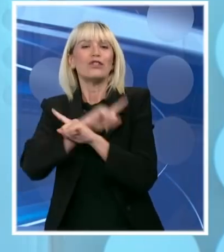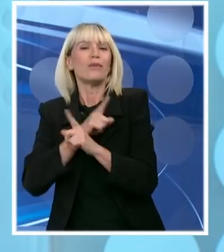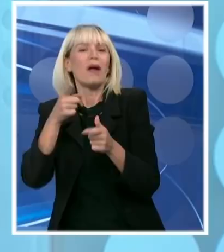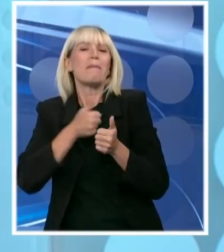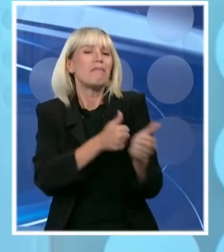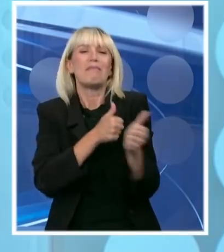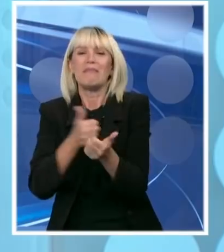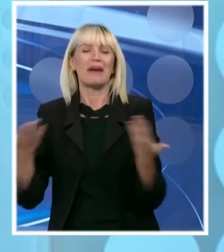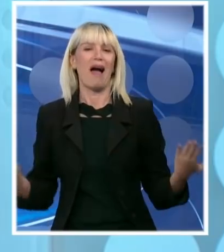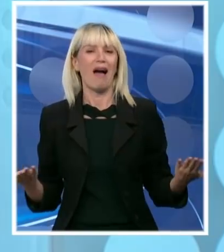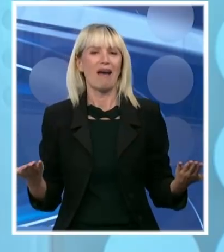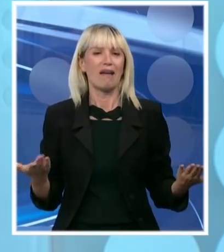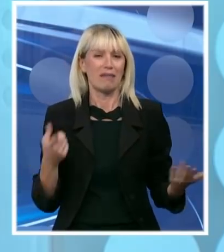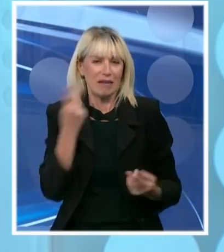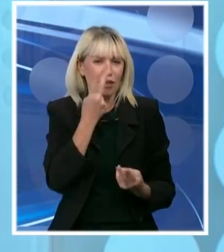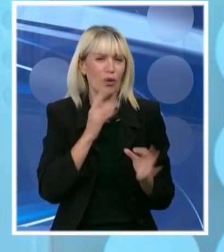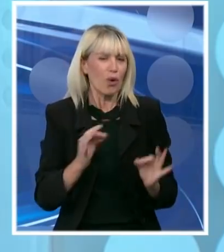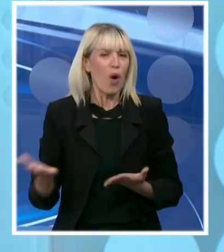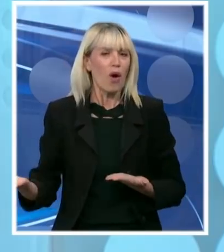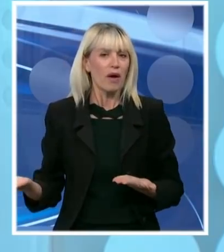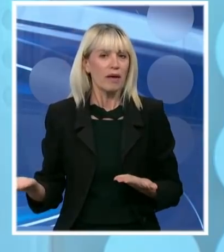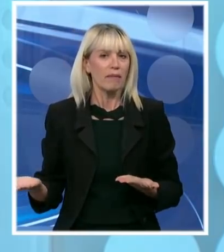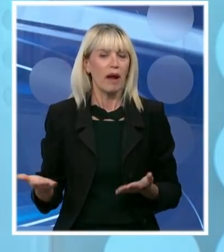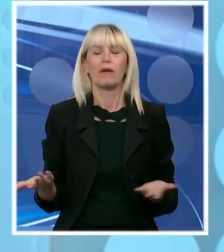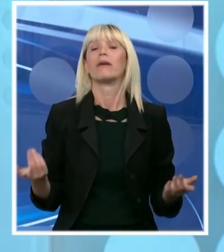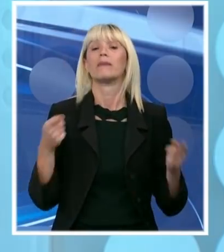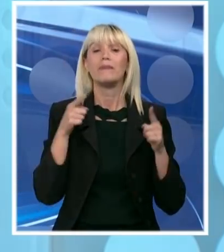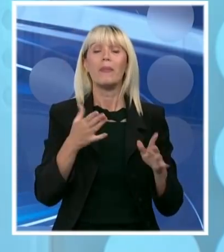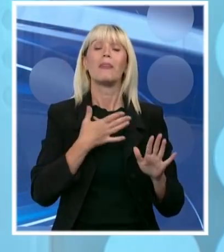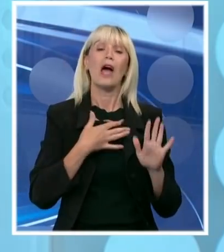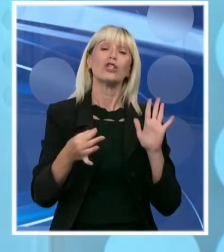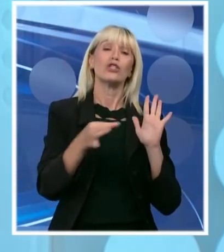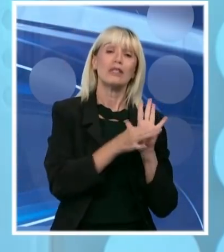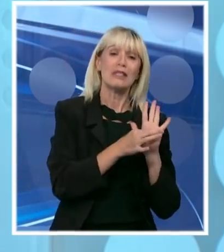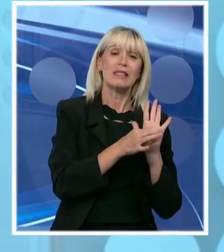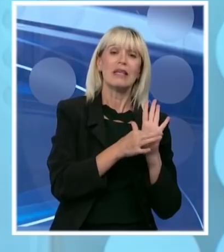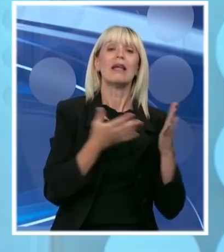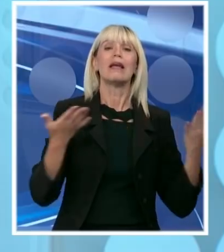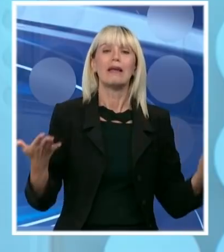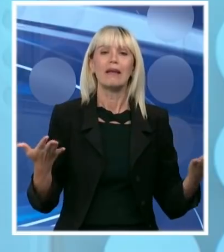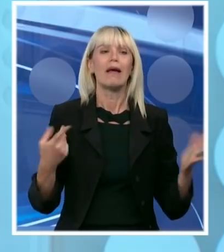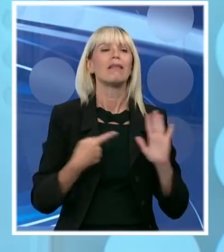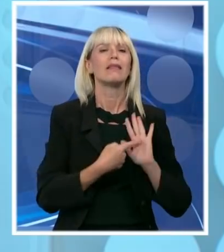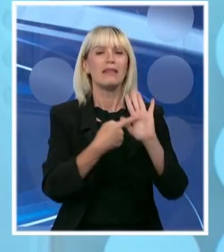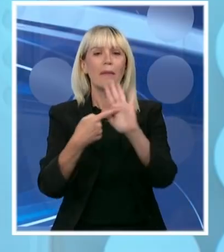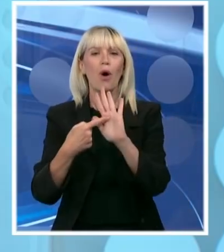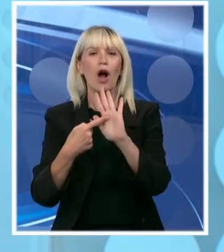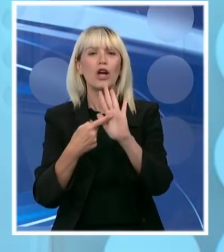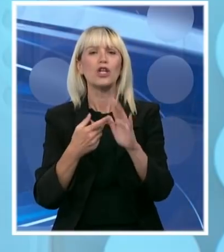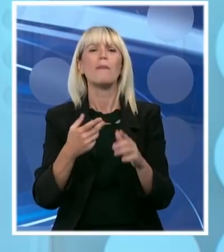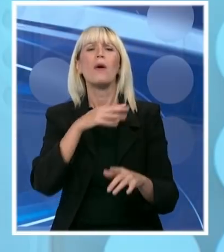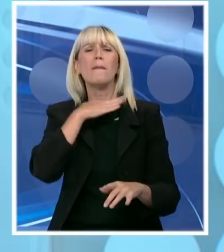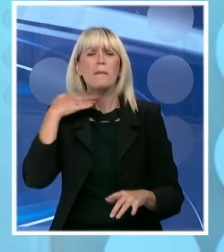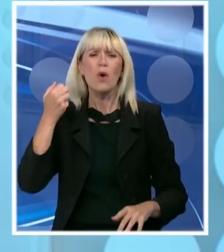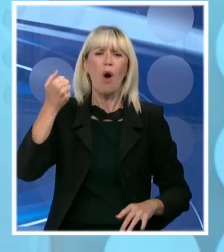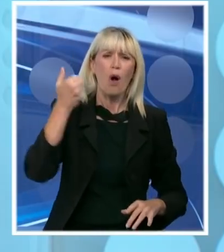Uvijek će vam dati neko drugo objašnjenje. Jel tako? Dakle, naš cilj, naša je želja da pokažemo da ogromnim testiranjem želimo da